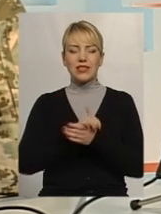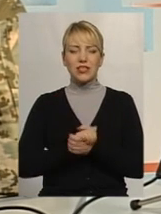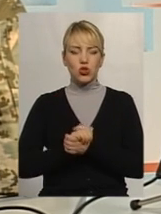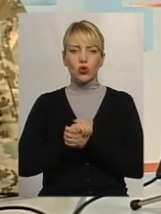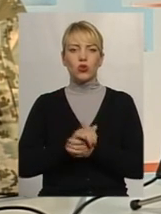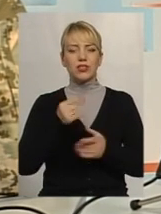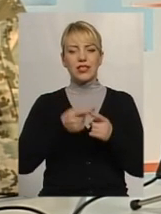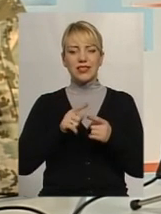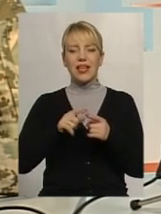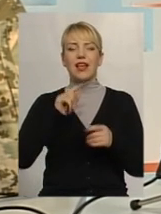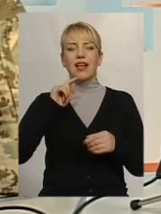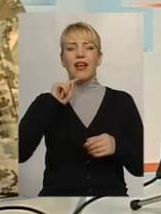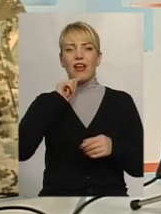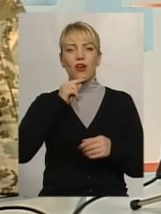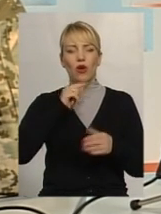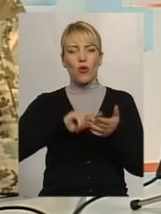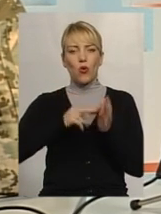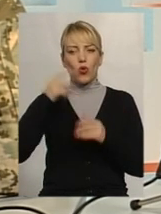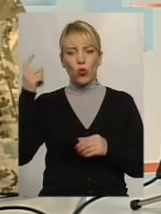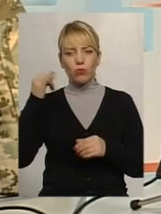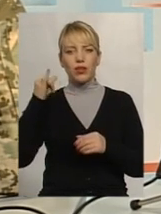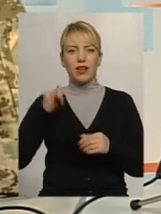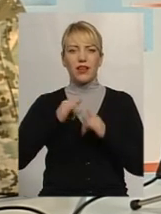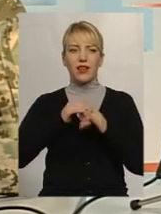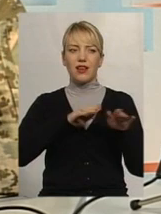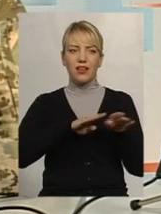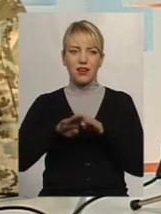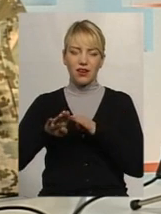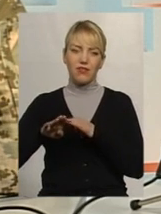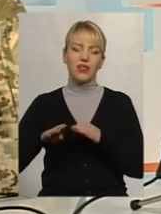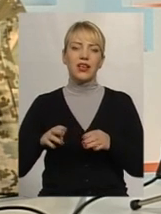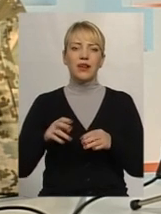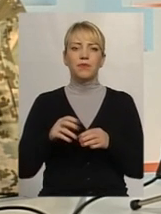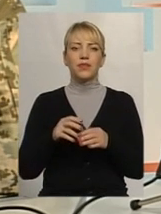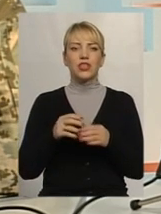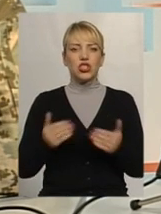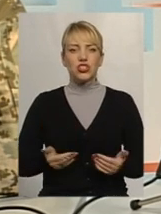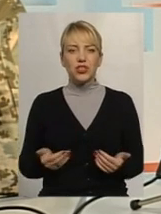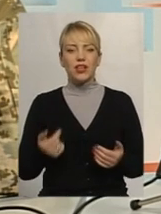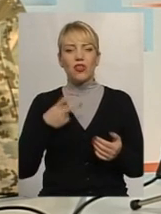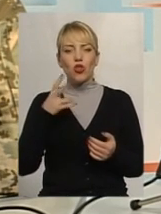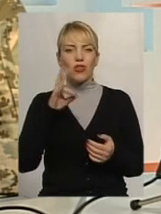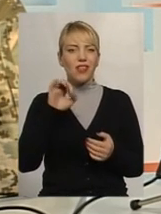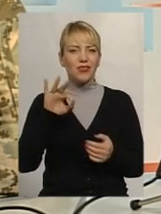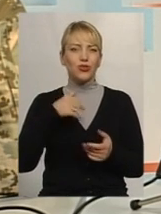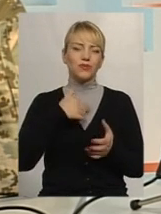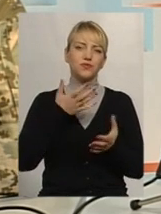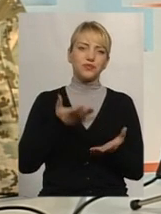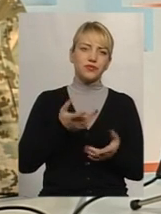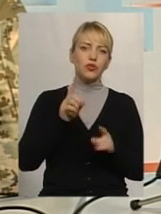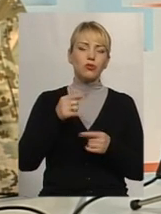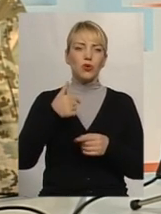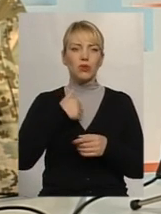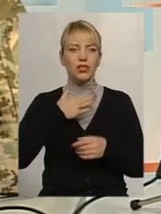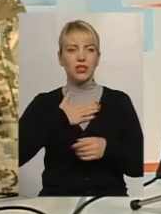стандарти, рівень життя. Але щодо НАТО, я персонально маю особисті свої якісь застороги, тому що мій син закінчує